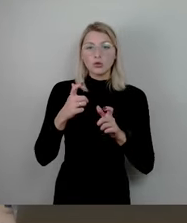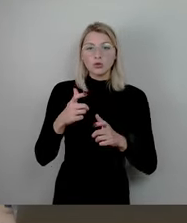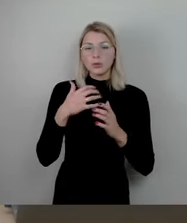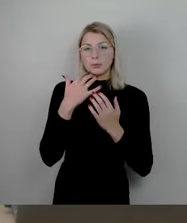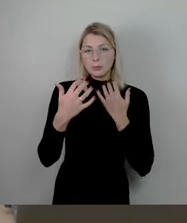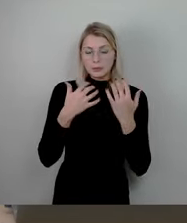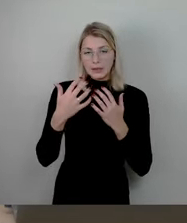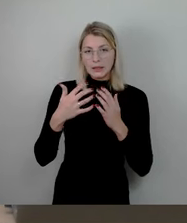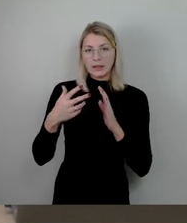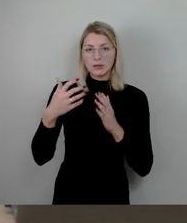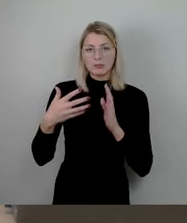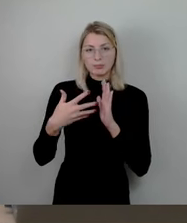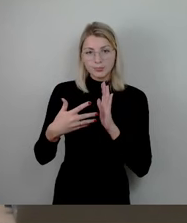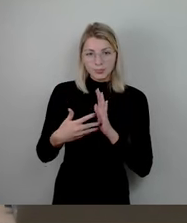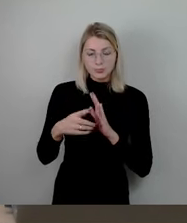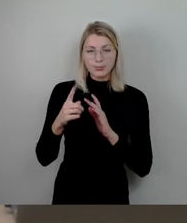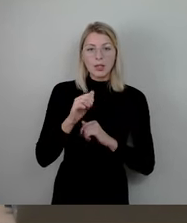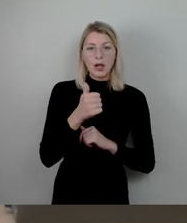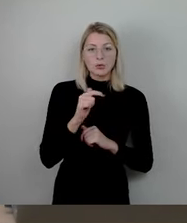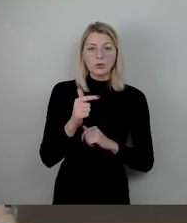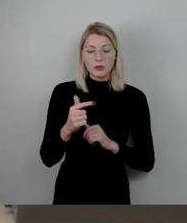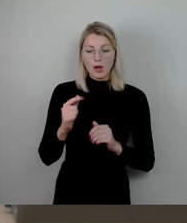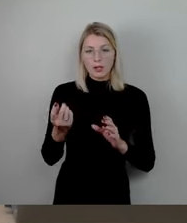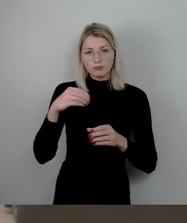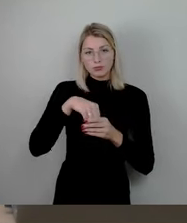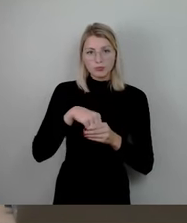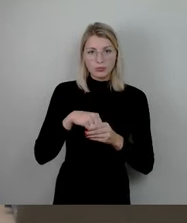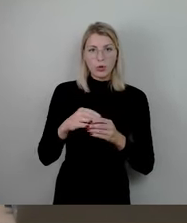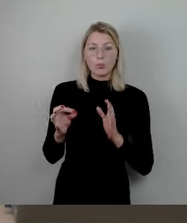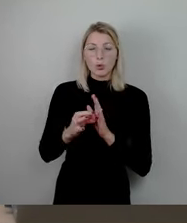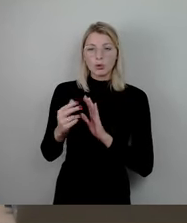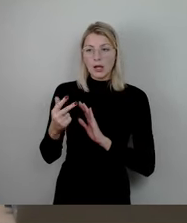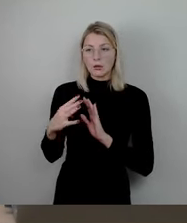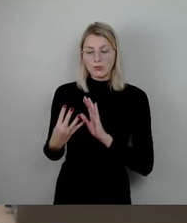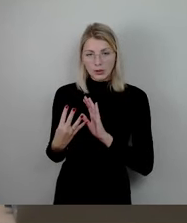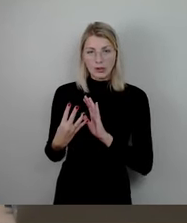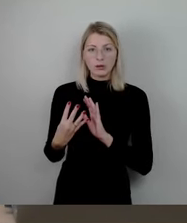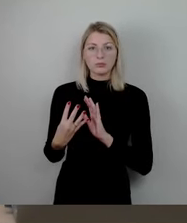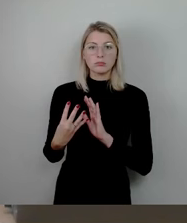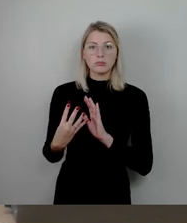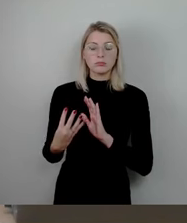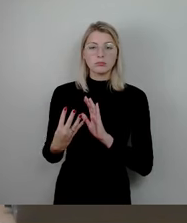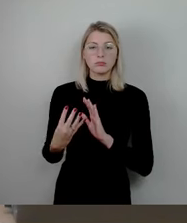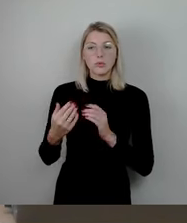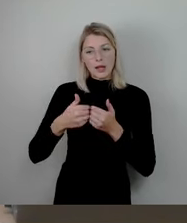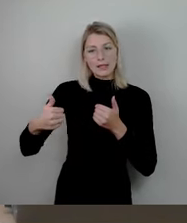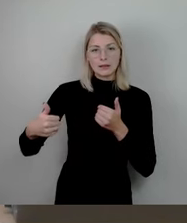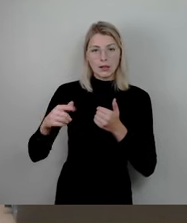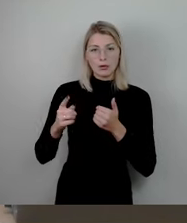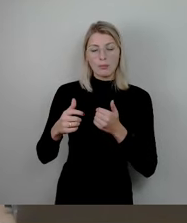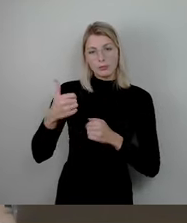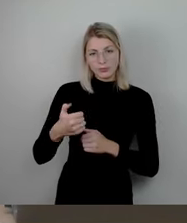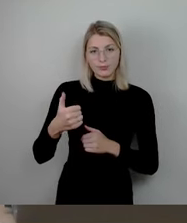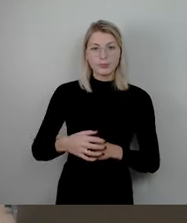punktweise, also die Punkte 1 und 2 zusammen, und dann die Punkte 3 und 4 jeweils separat abzustimmen. Also,